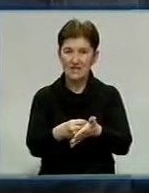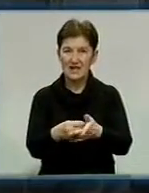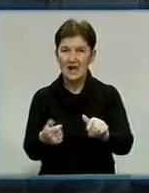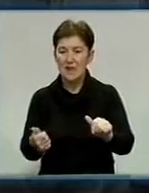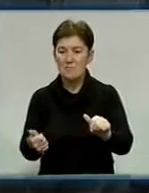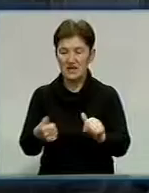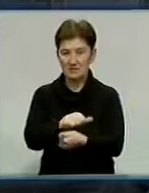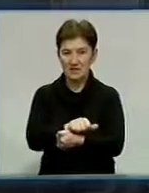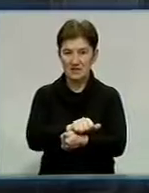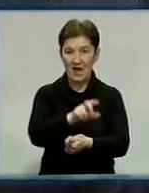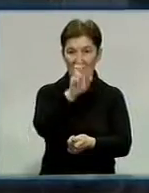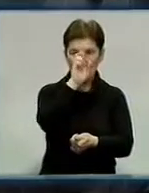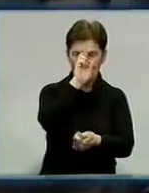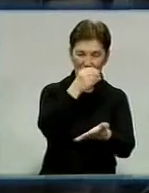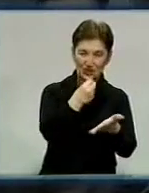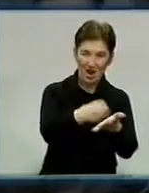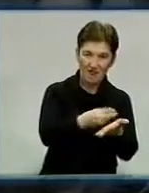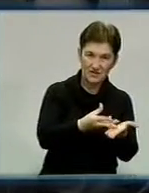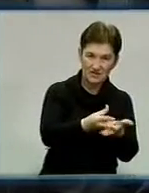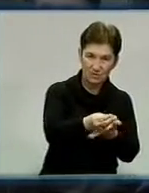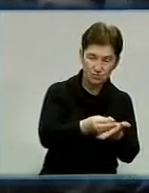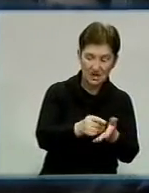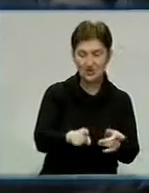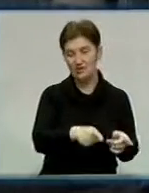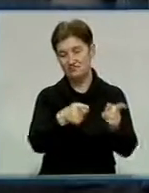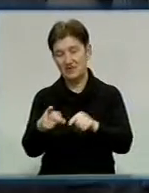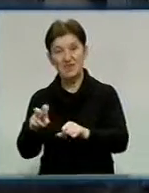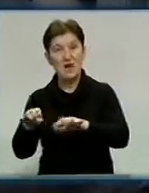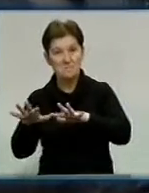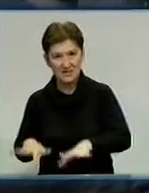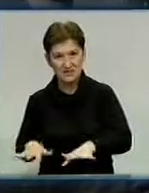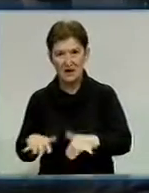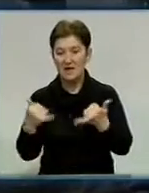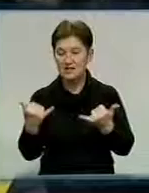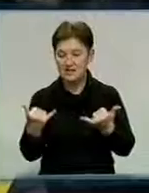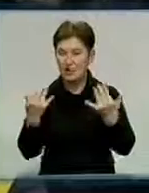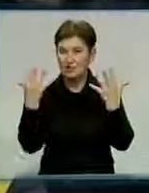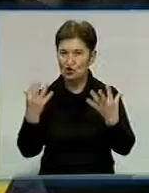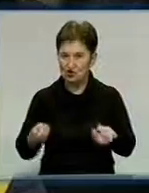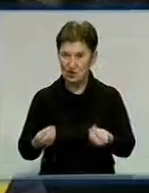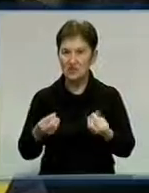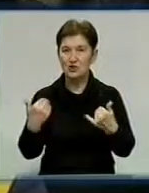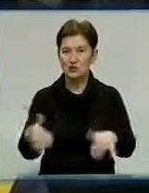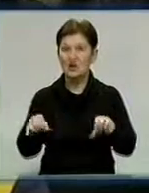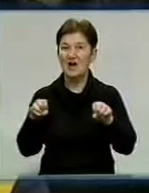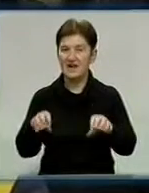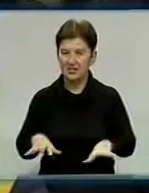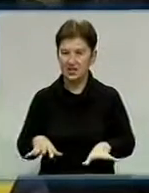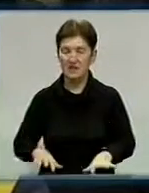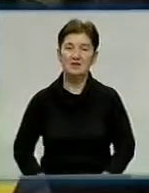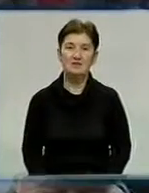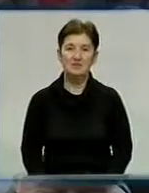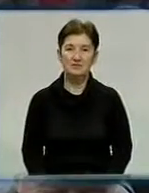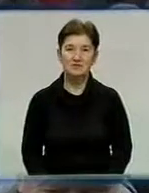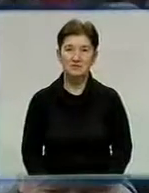з державного рівня на місцевий. Питання фінансування вже вирішено на сьогоднішній день. Ігор В'юн, Олег Позняков, Іван